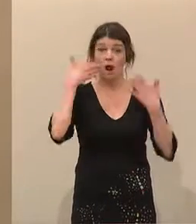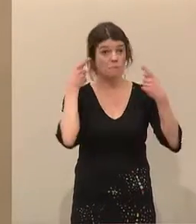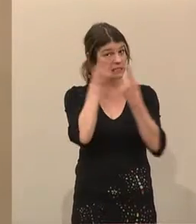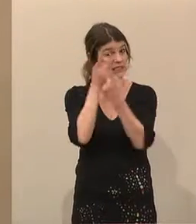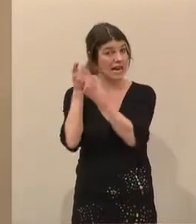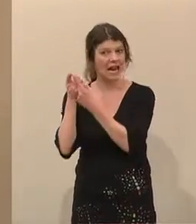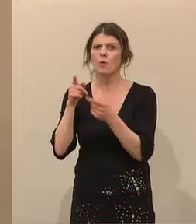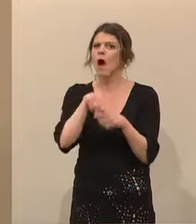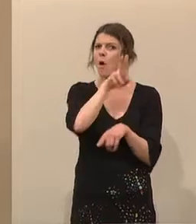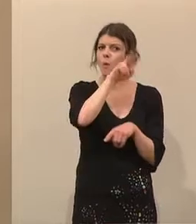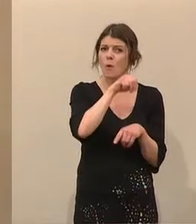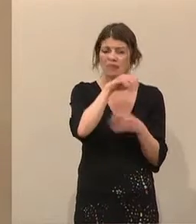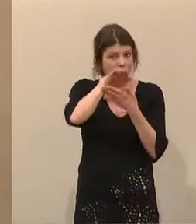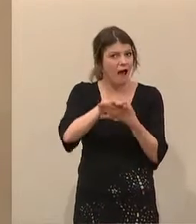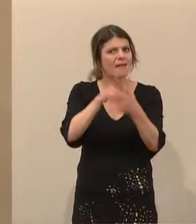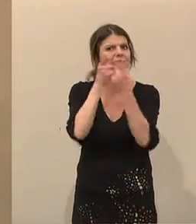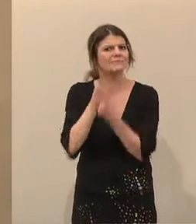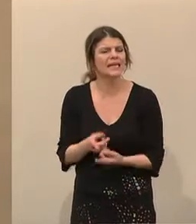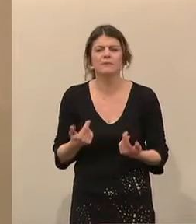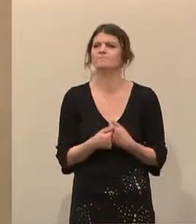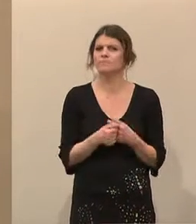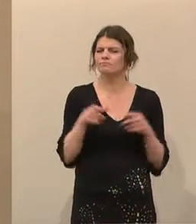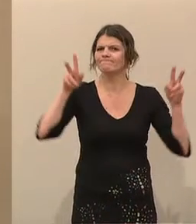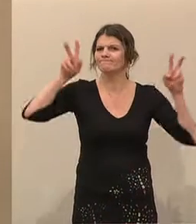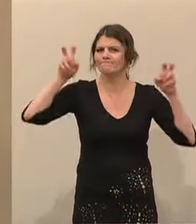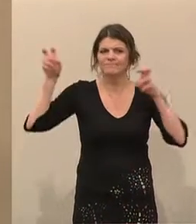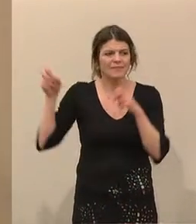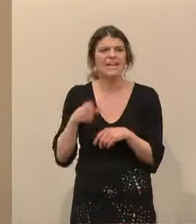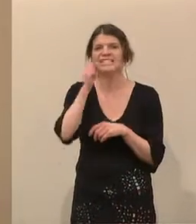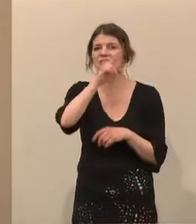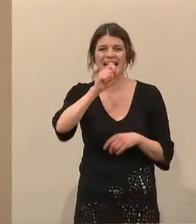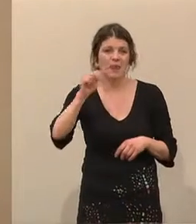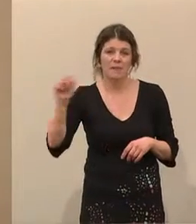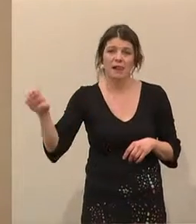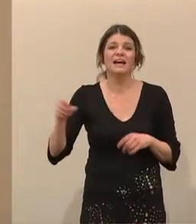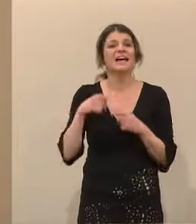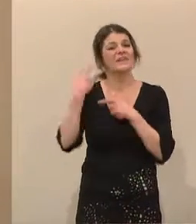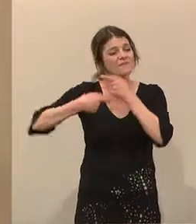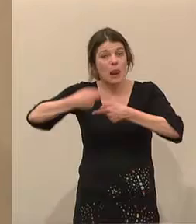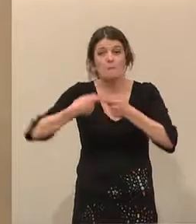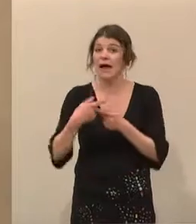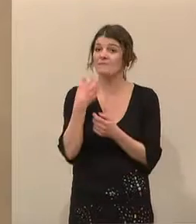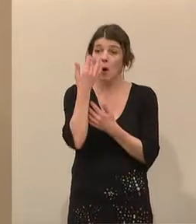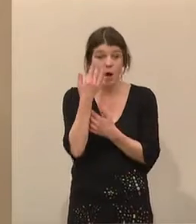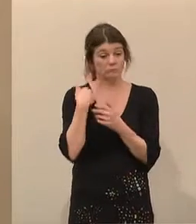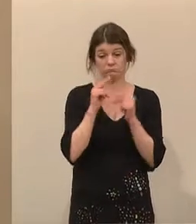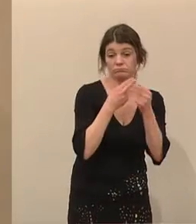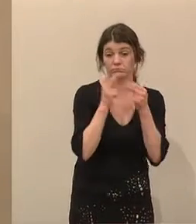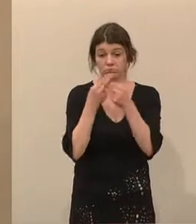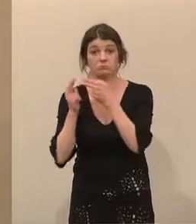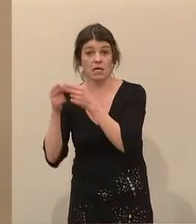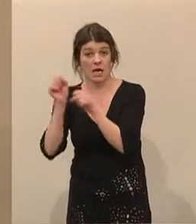auch den UN-Nachhaltigkeitszielen, den sogenannten Sustainable Development Goals anpassen und sie letztendlich